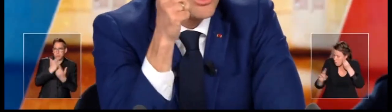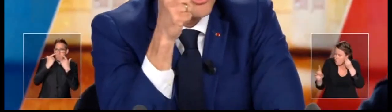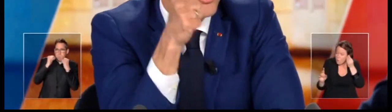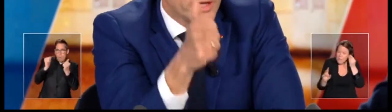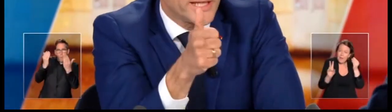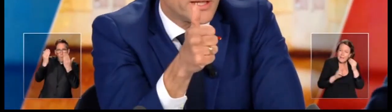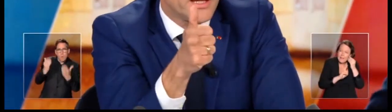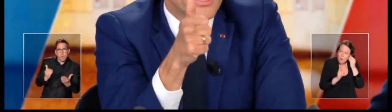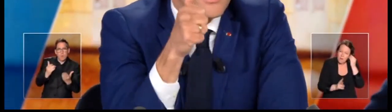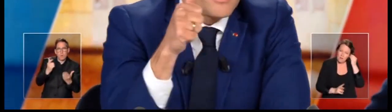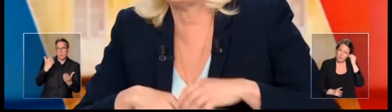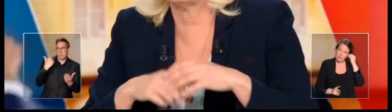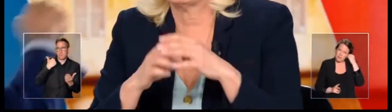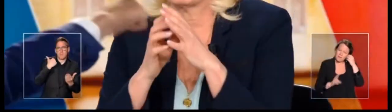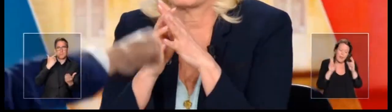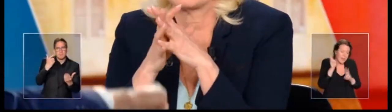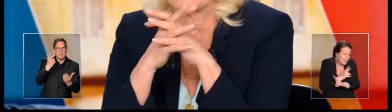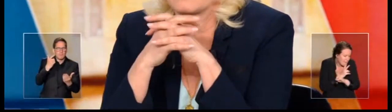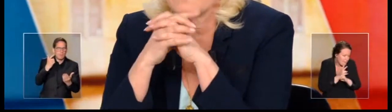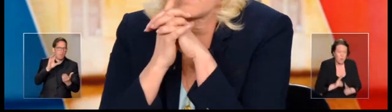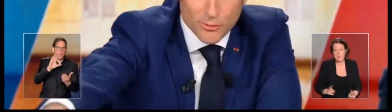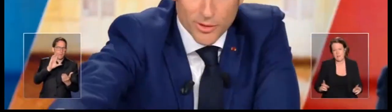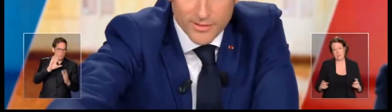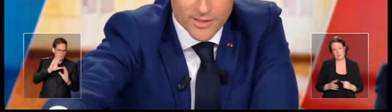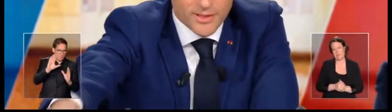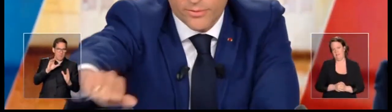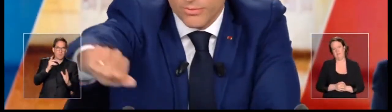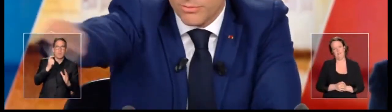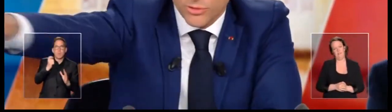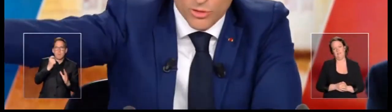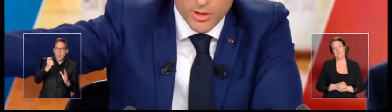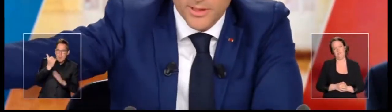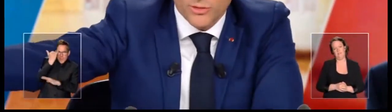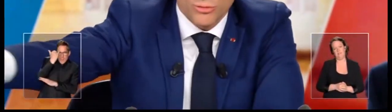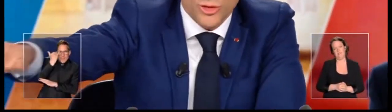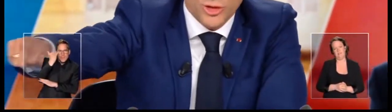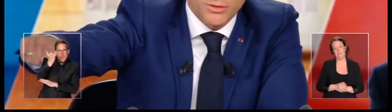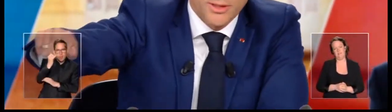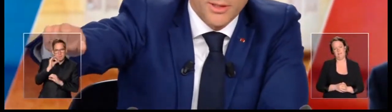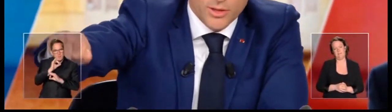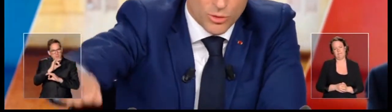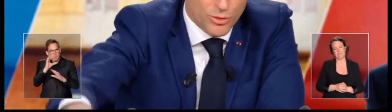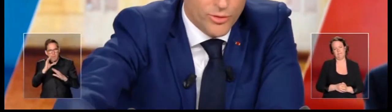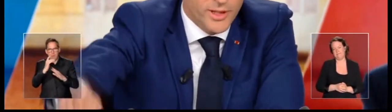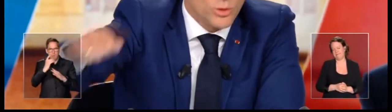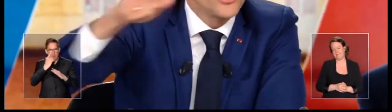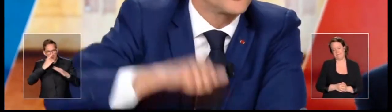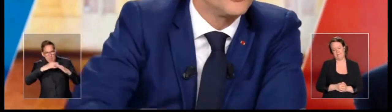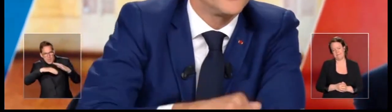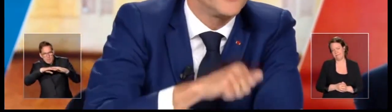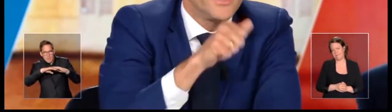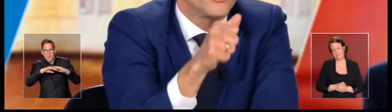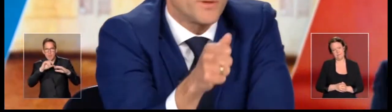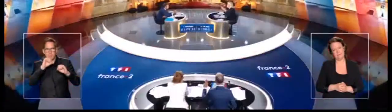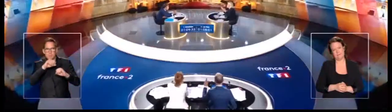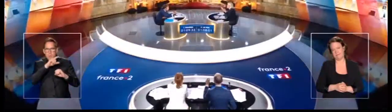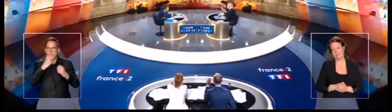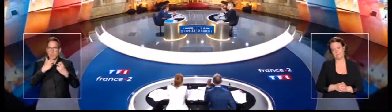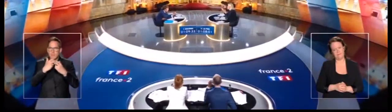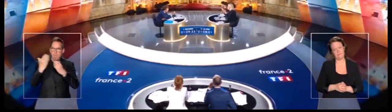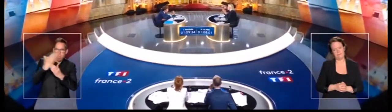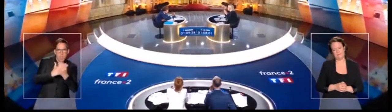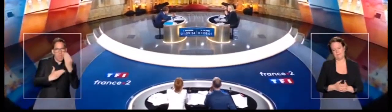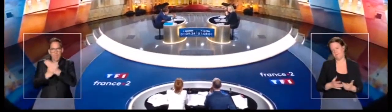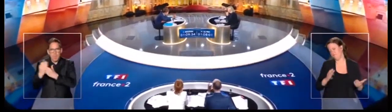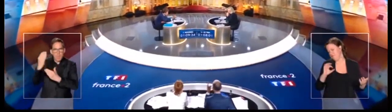ça parce que le RIC, c'est permettre à une initiative sans limitation de champ, de venir court-circuiter les représentants